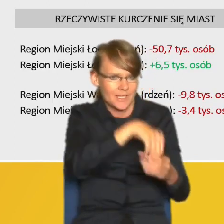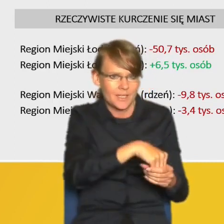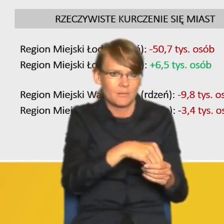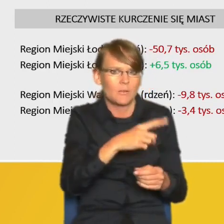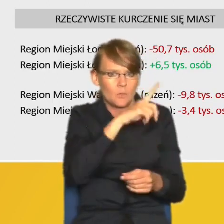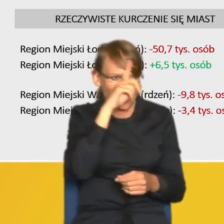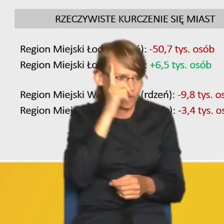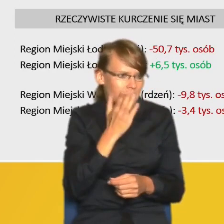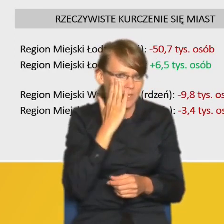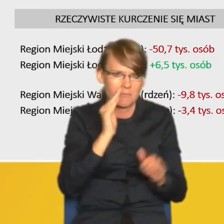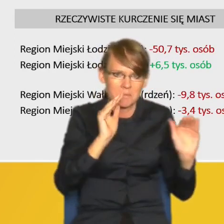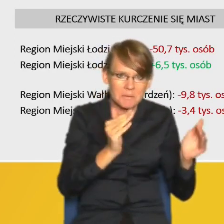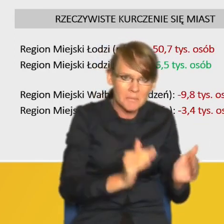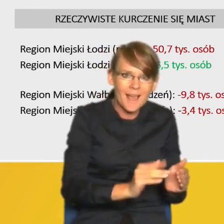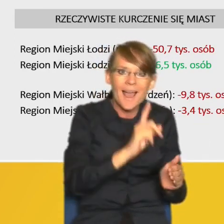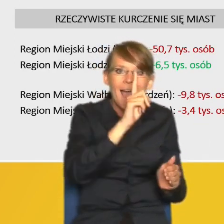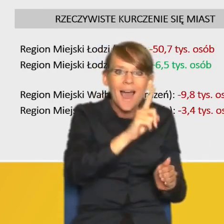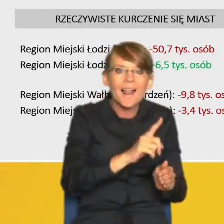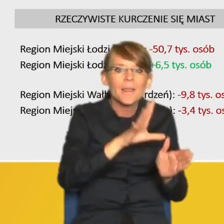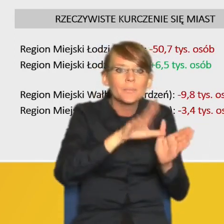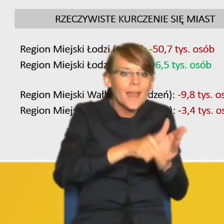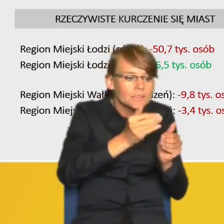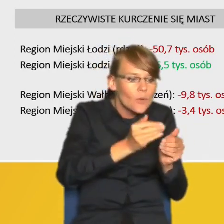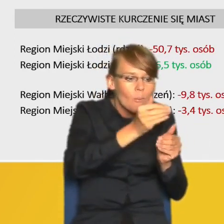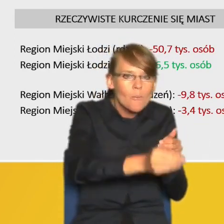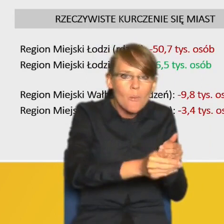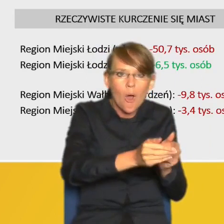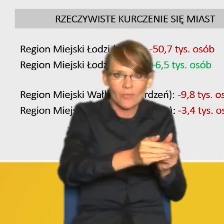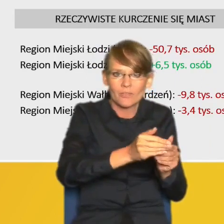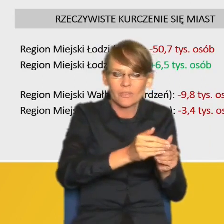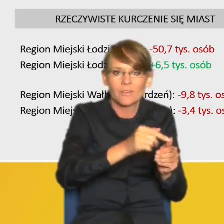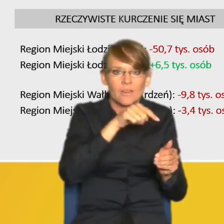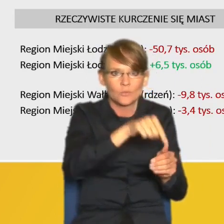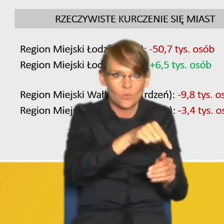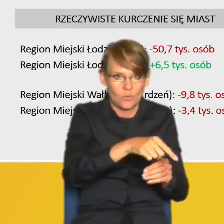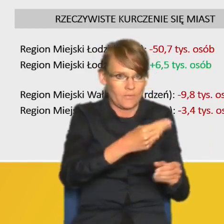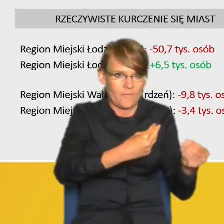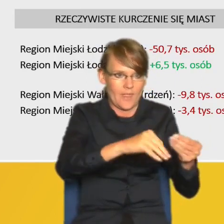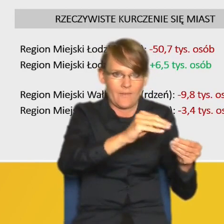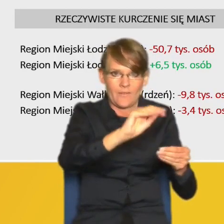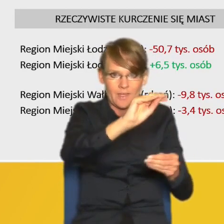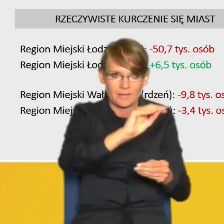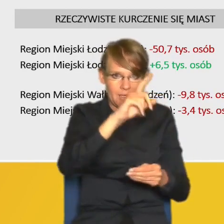ale w jego strefie podmiejskiej z pewną nawiązką przybywa